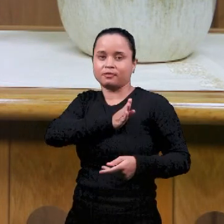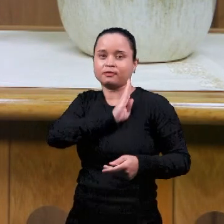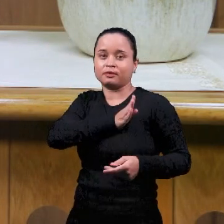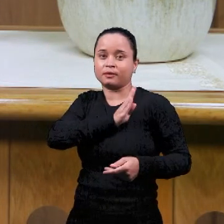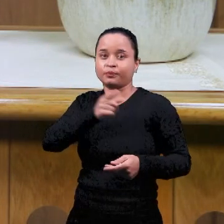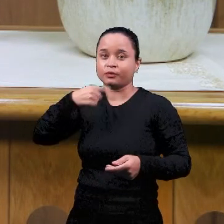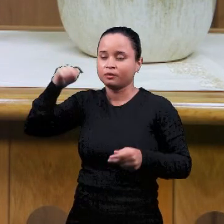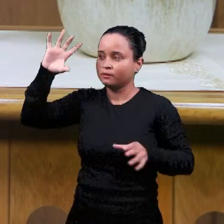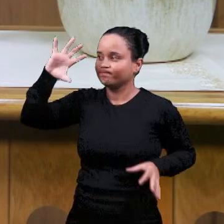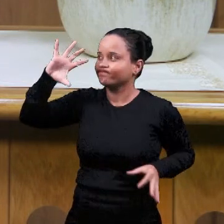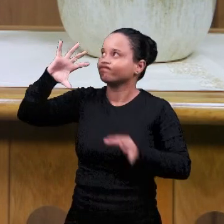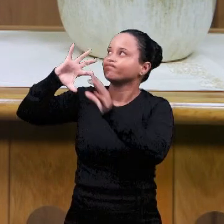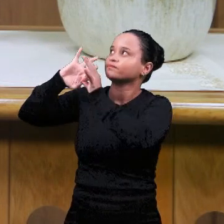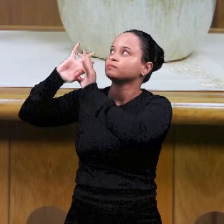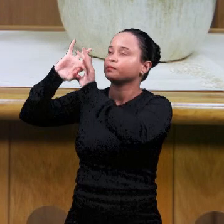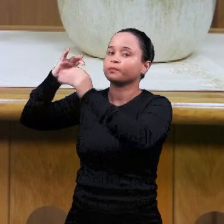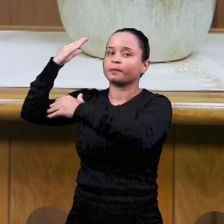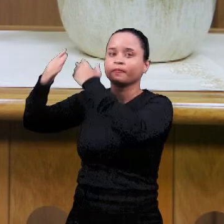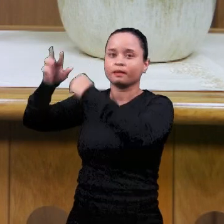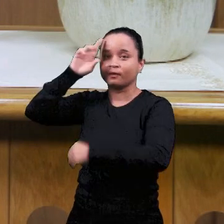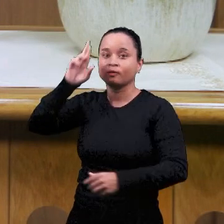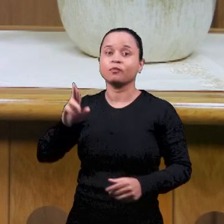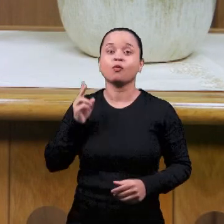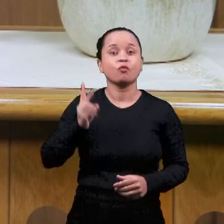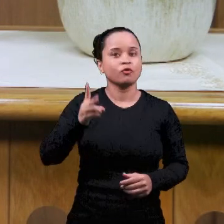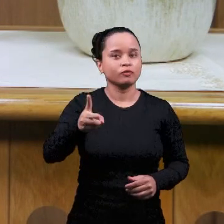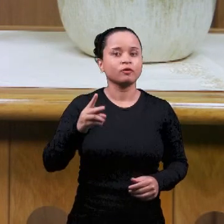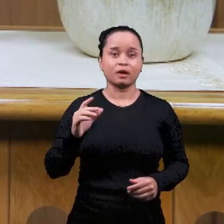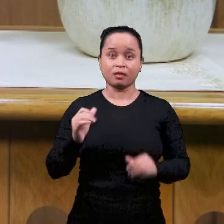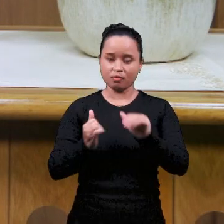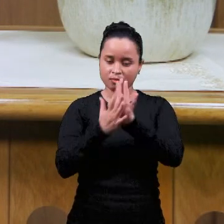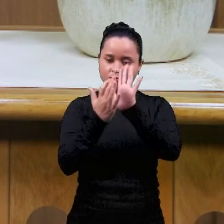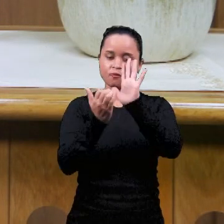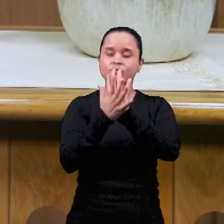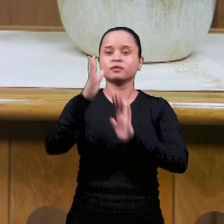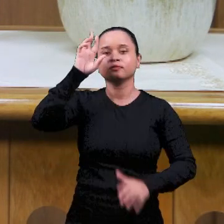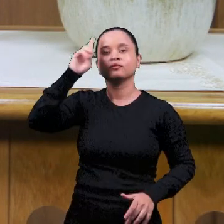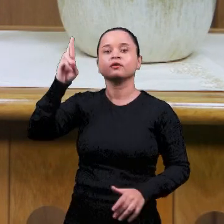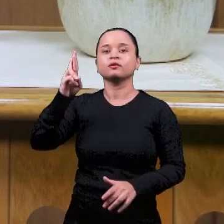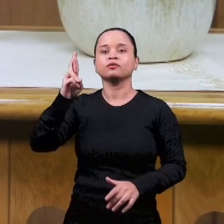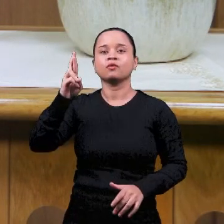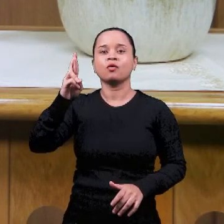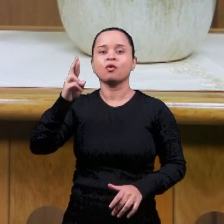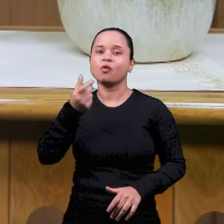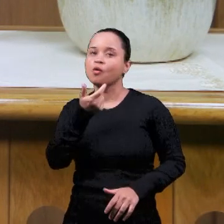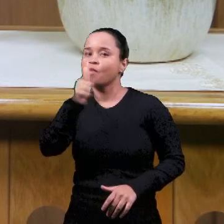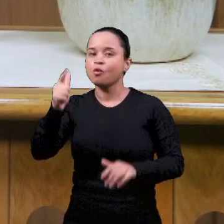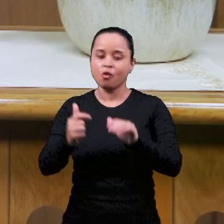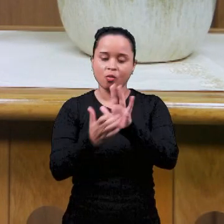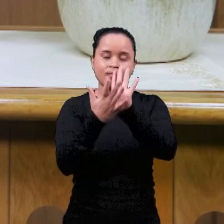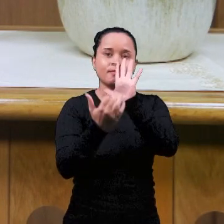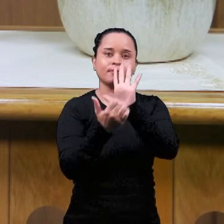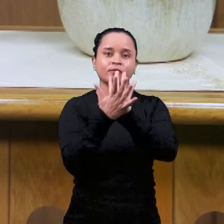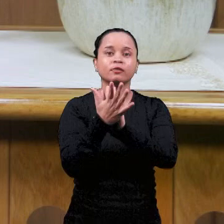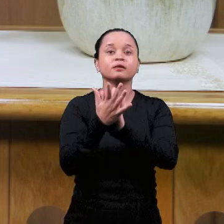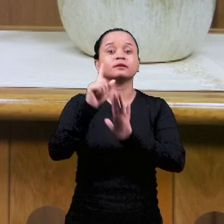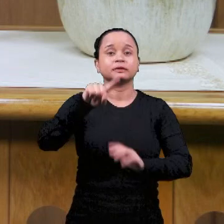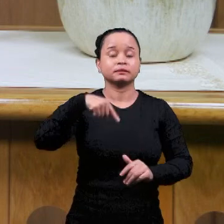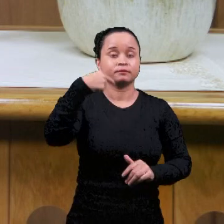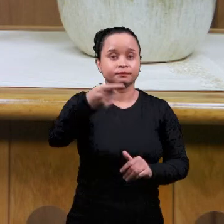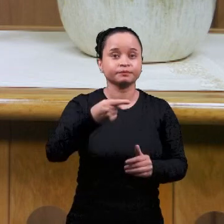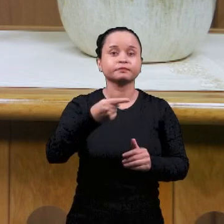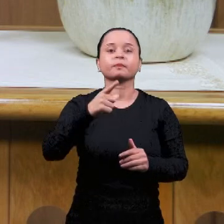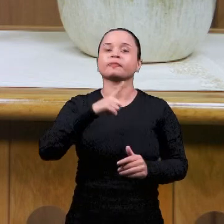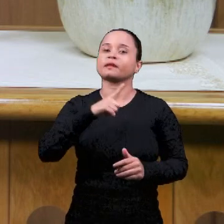который позволяет нам входить в Его присутствие. Мы продолжим поклоняться Ему. Споем еще один гимн, и сразу после этого